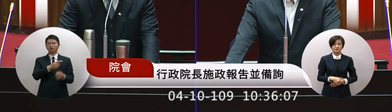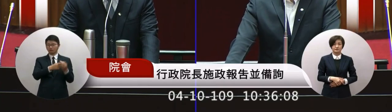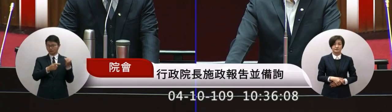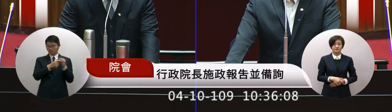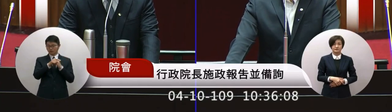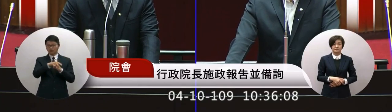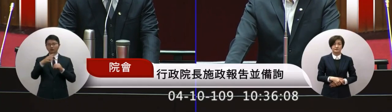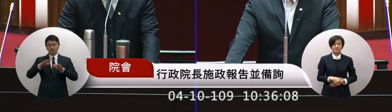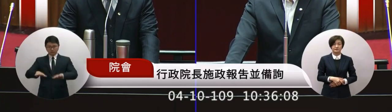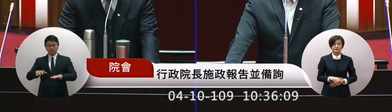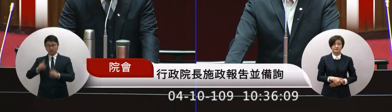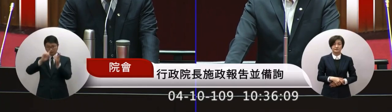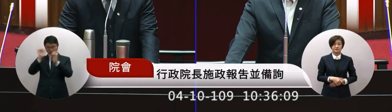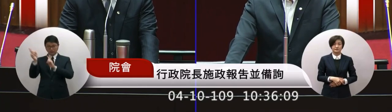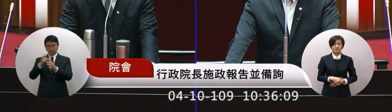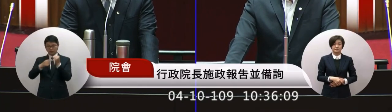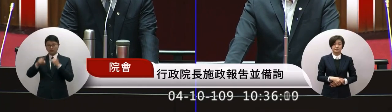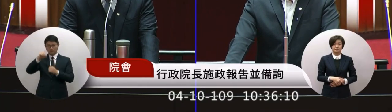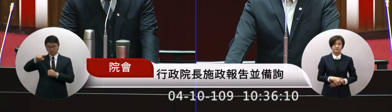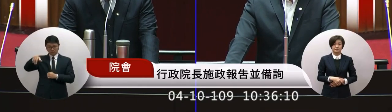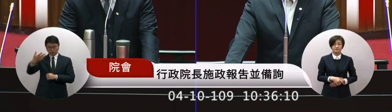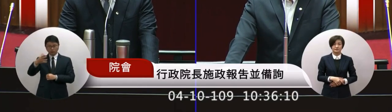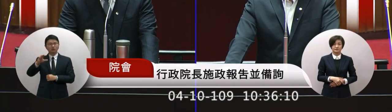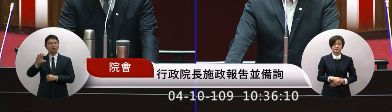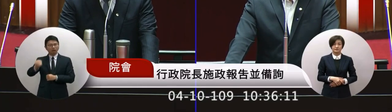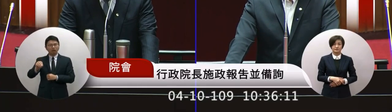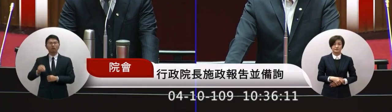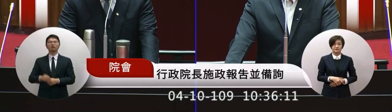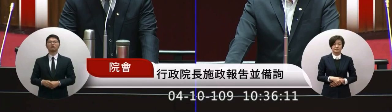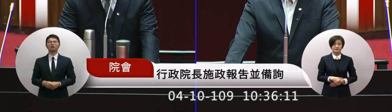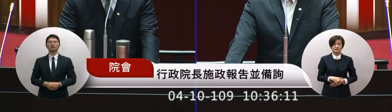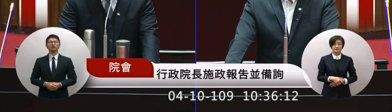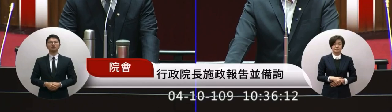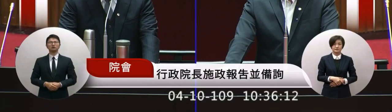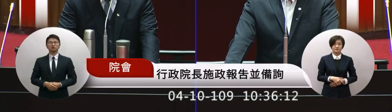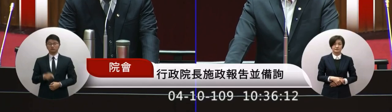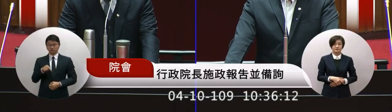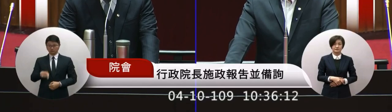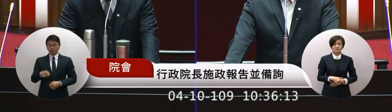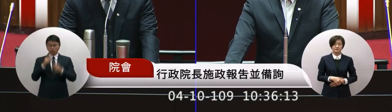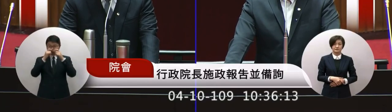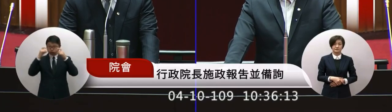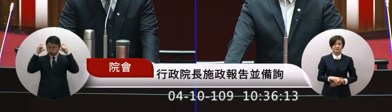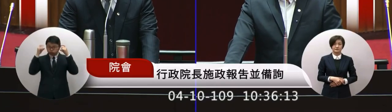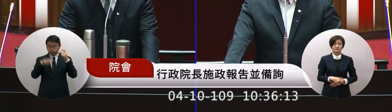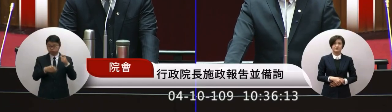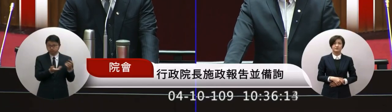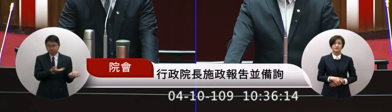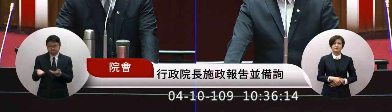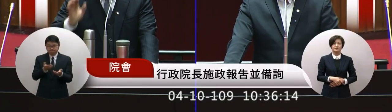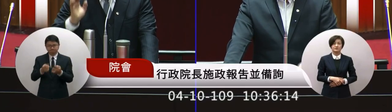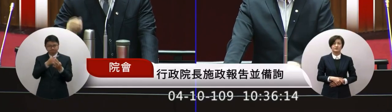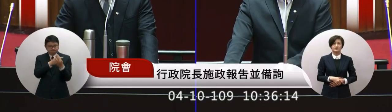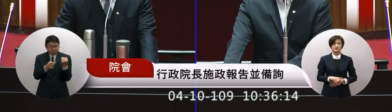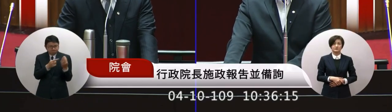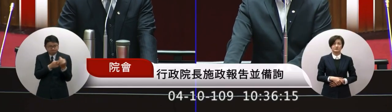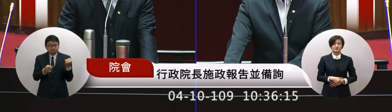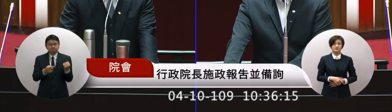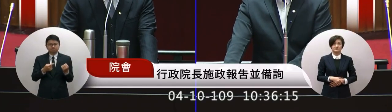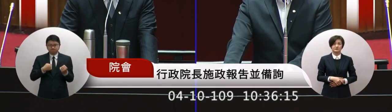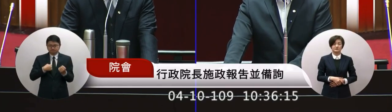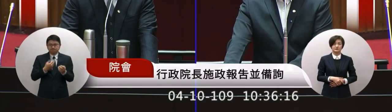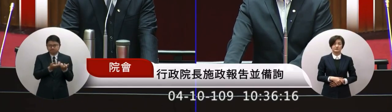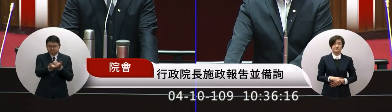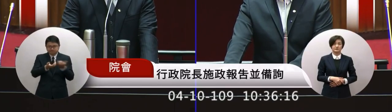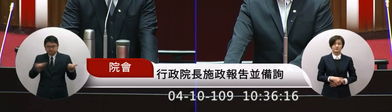一天1500萬片我們就所生產的口罩數量做最妥